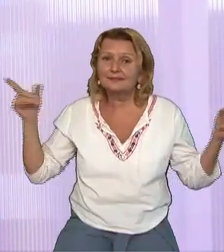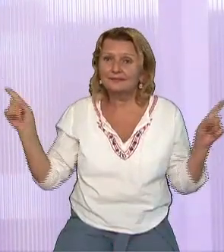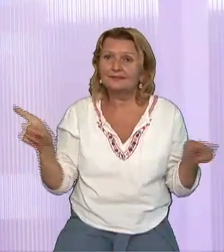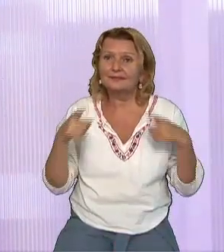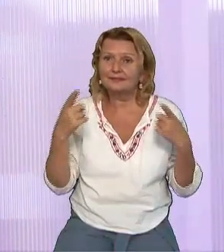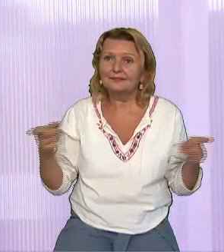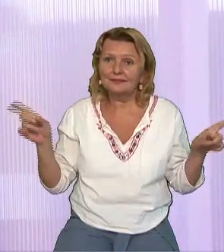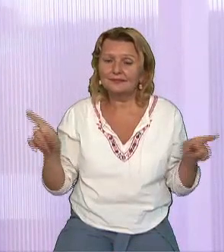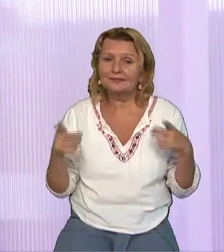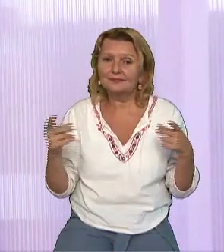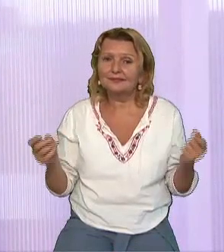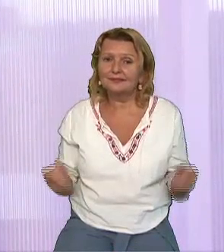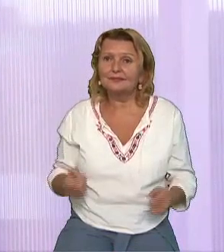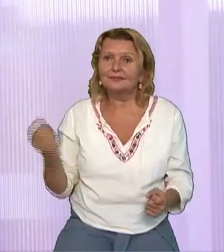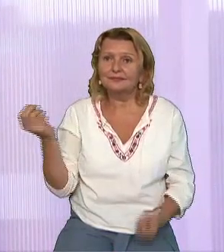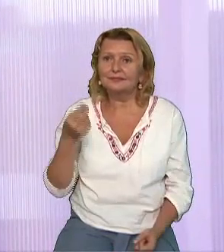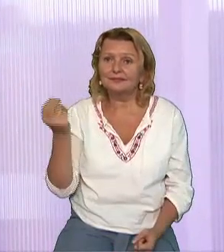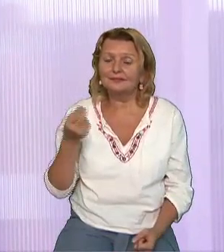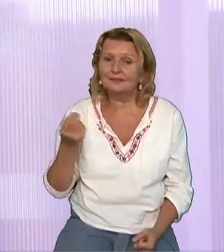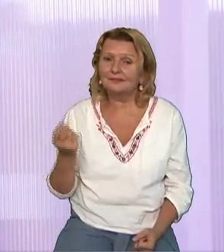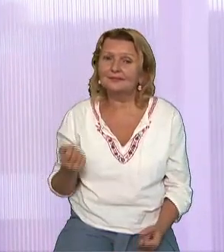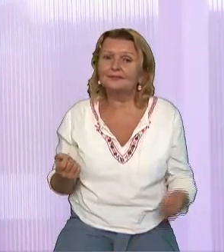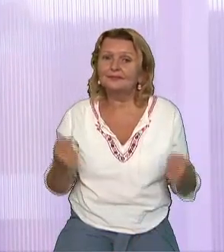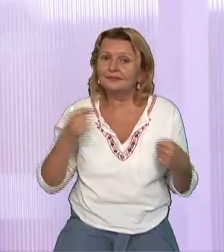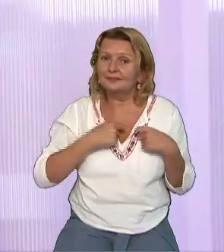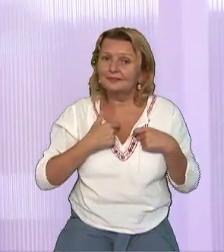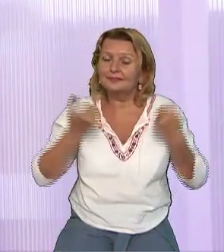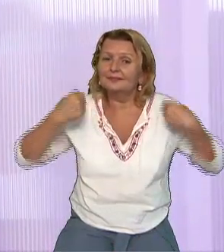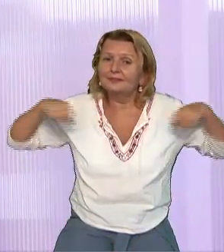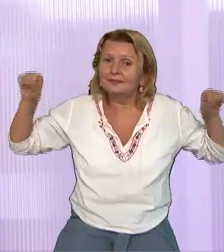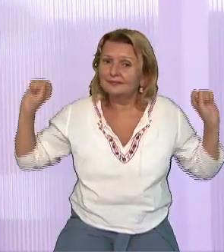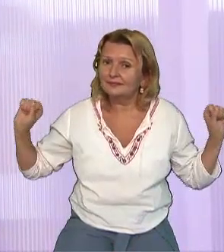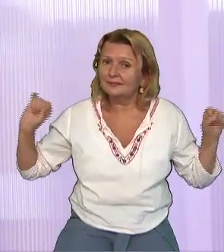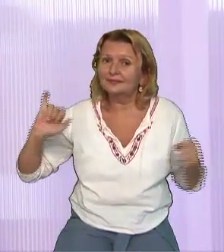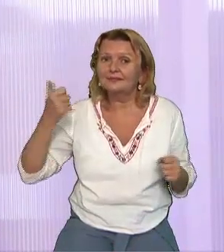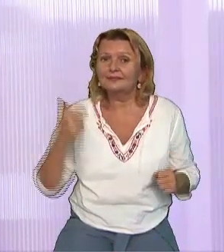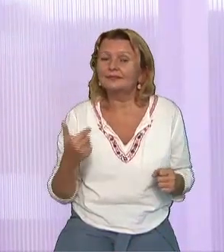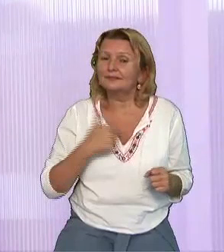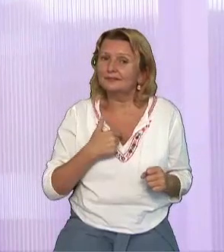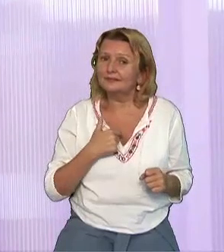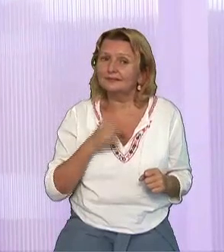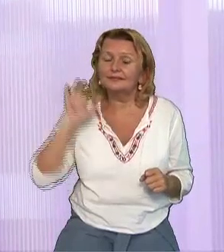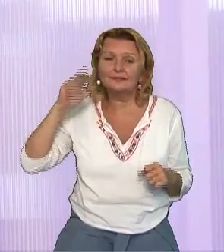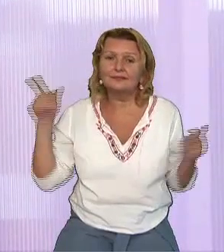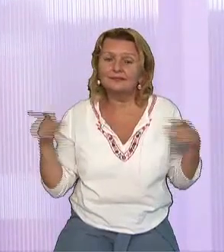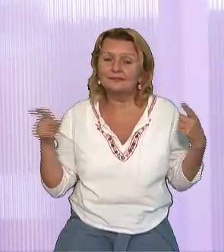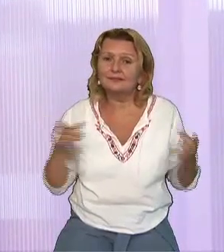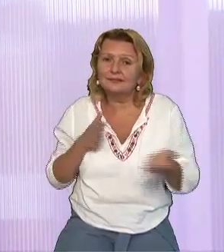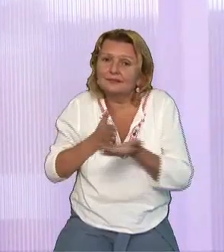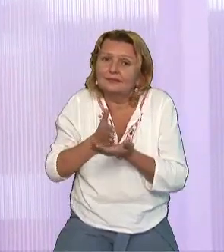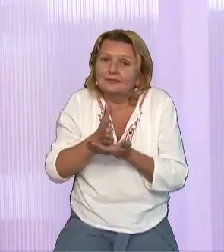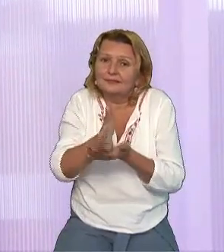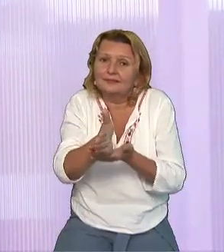iubit și pe noi ne-a mântuit, Noi îi vom cânta necontenit.